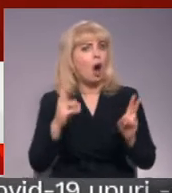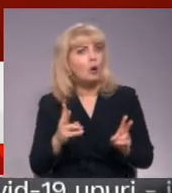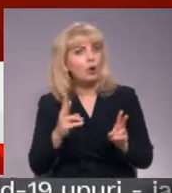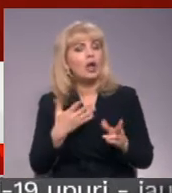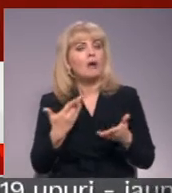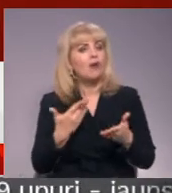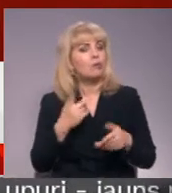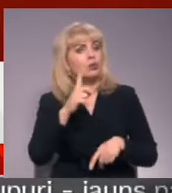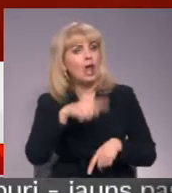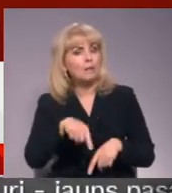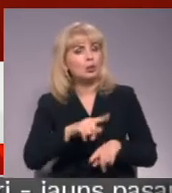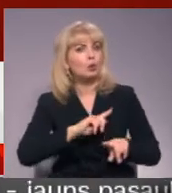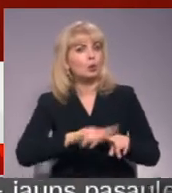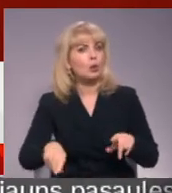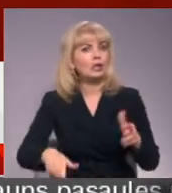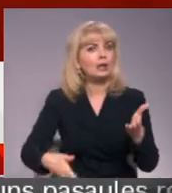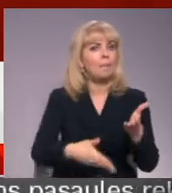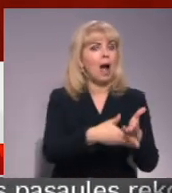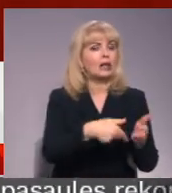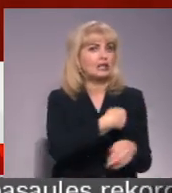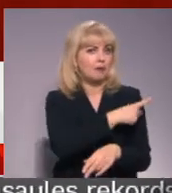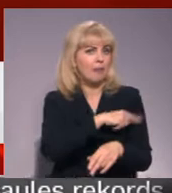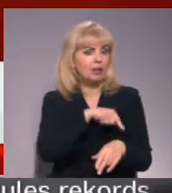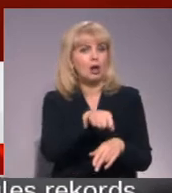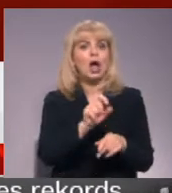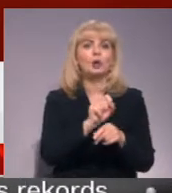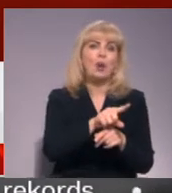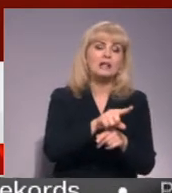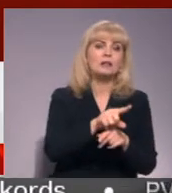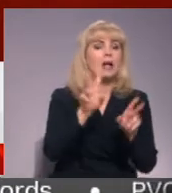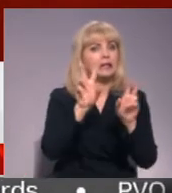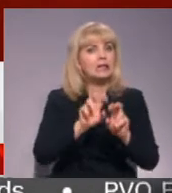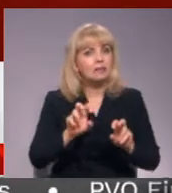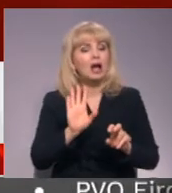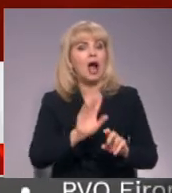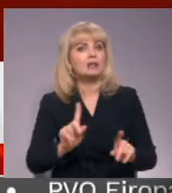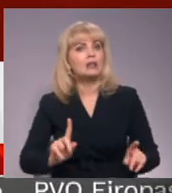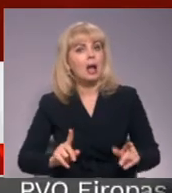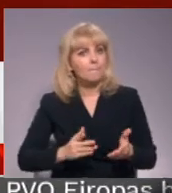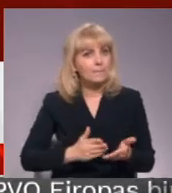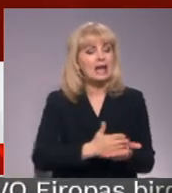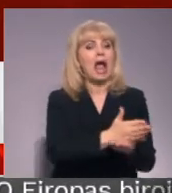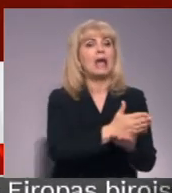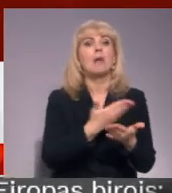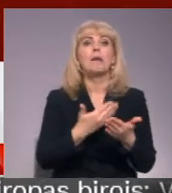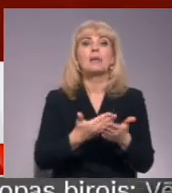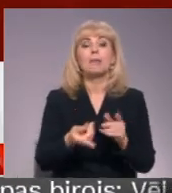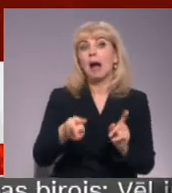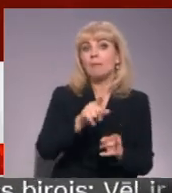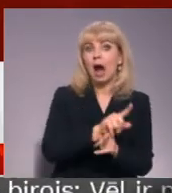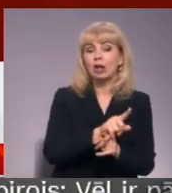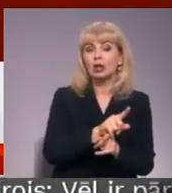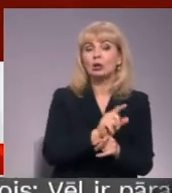medicīnas ko palīdzību, nozīmētu tādus izmeklējumus, kas ir pieejami vai arī, piemēram, lai mainītu